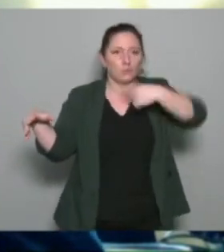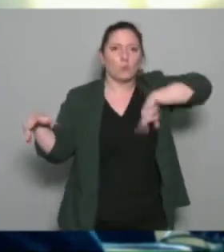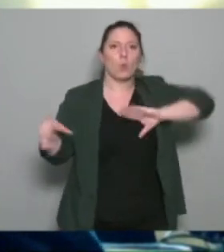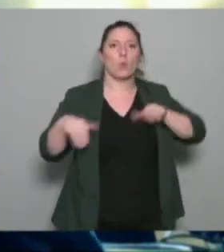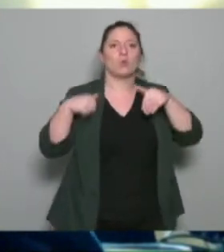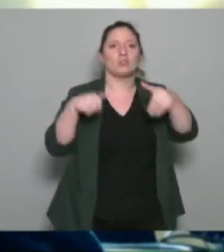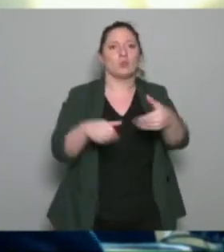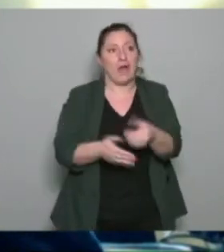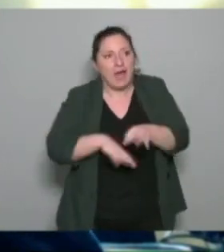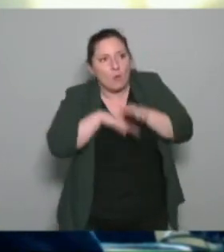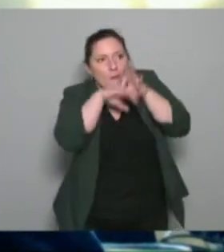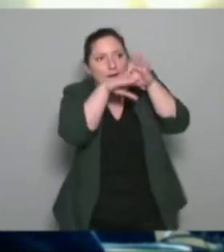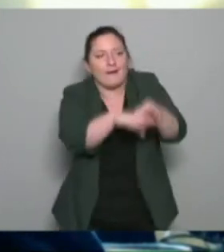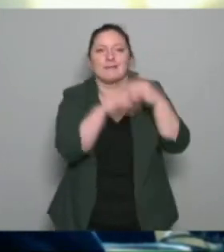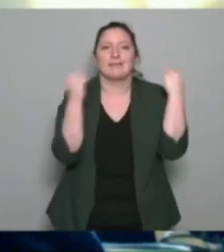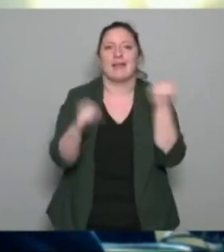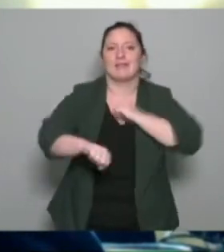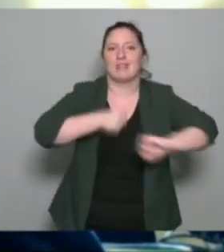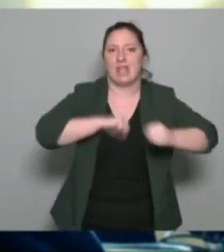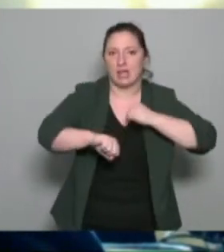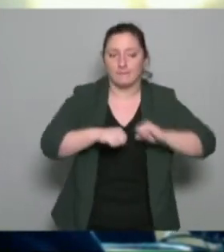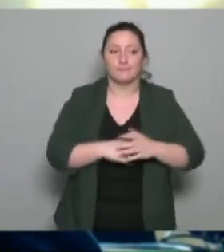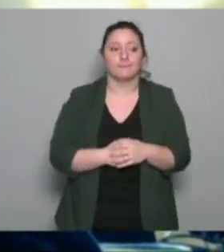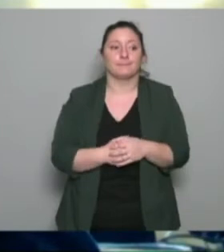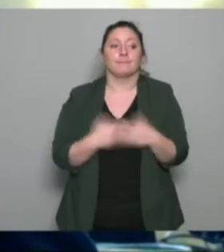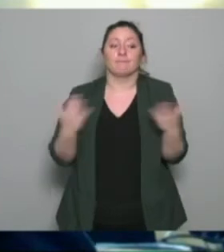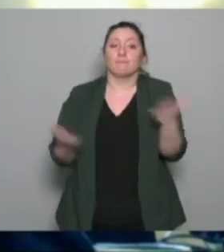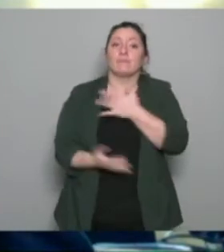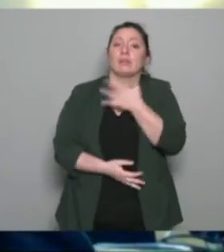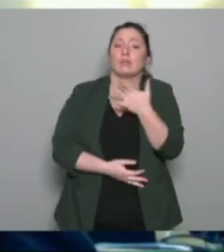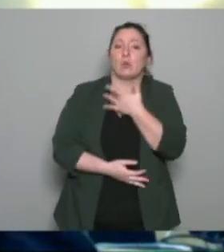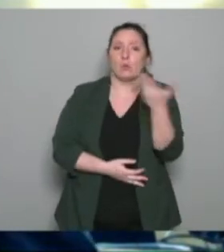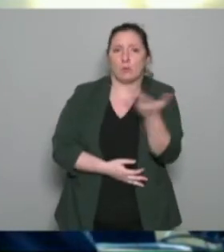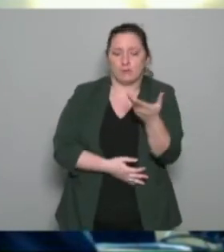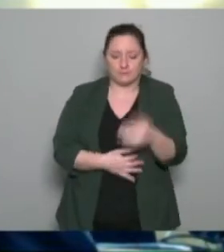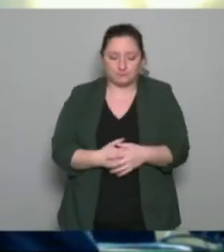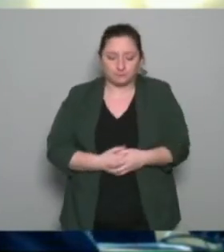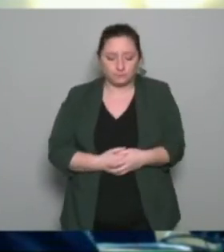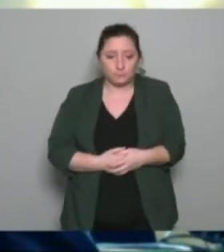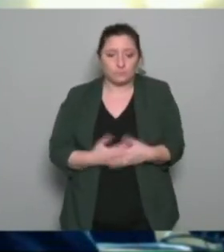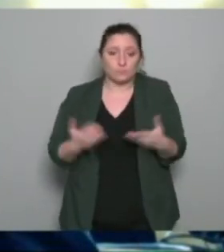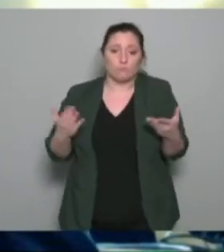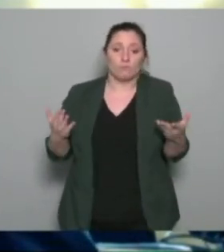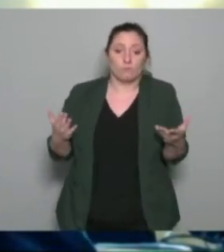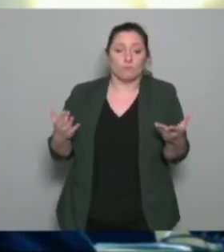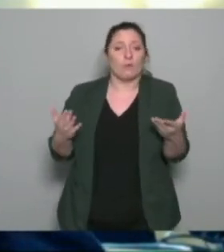effectivement aussi en termes d'évaluation c'est que si l'activité au niveau du centre hospitalier se réalise effectivement